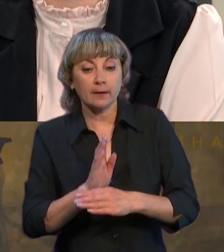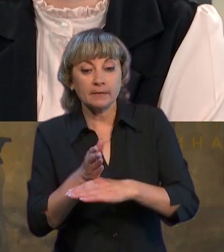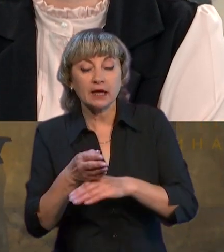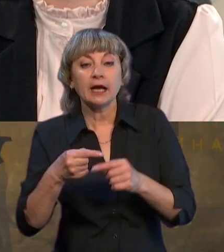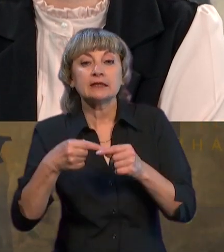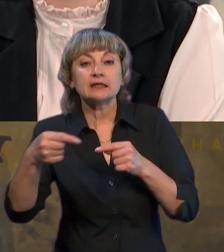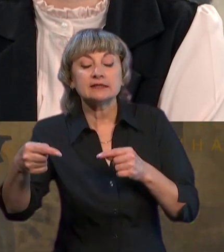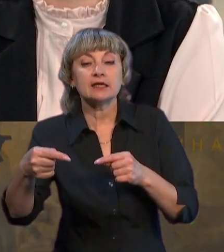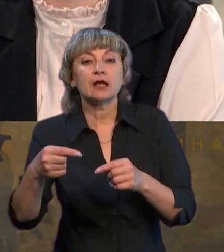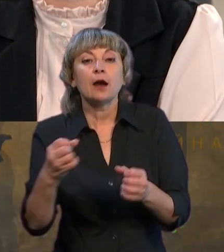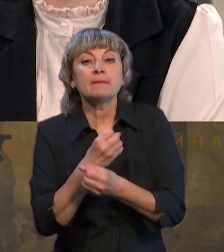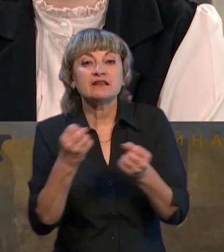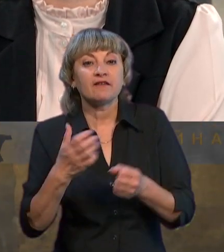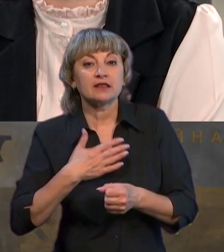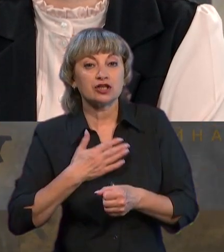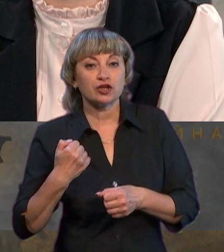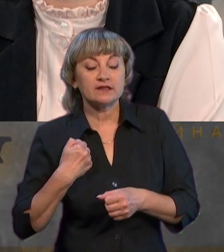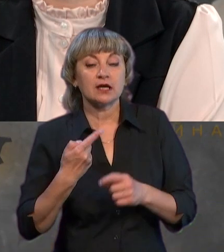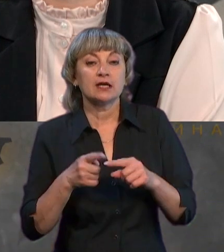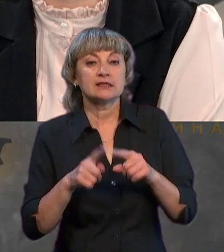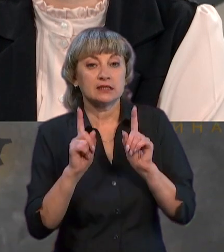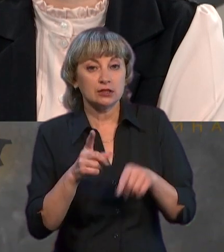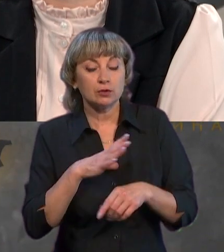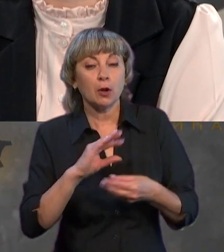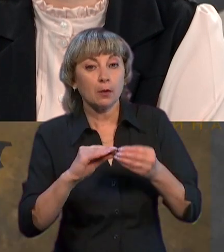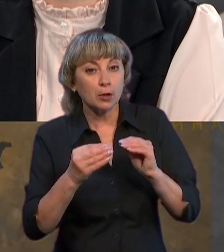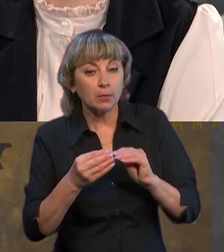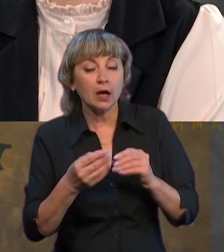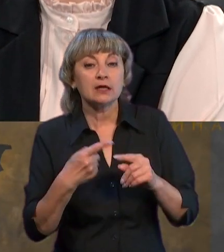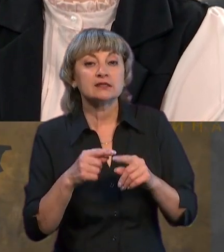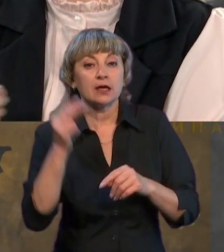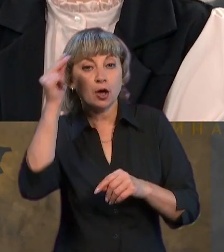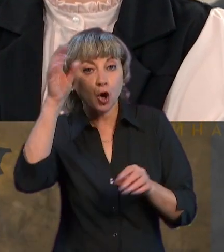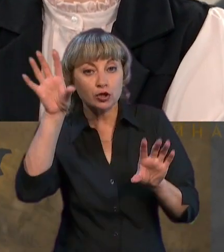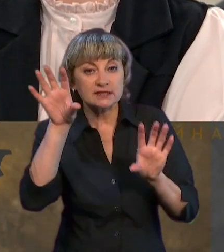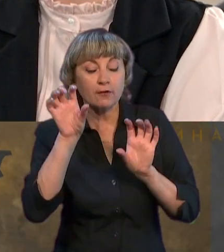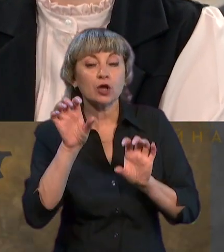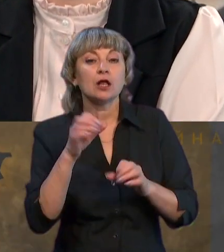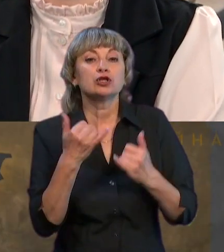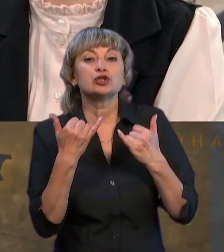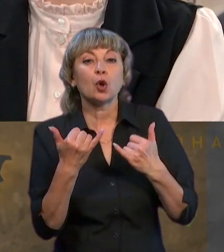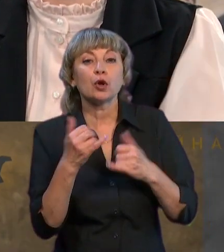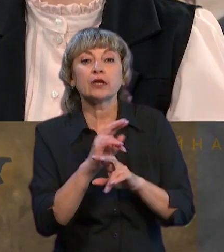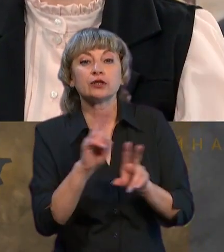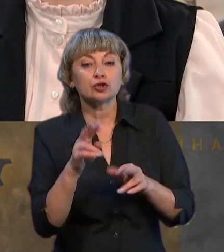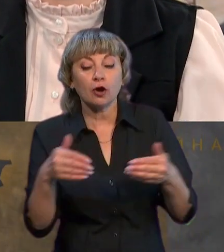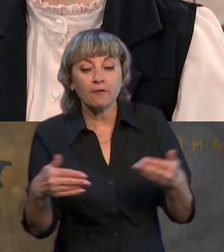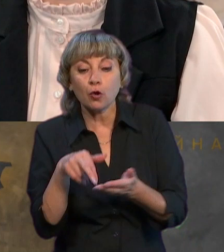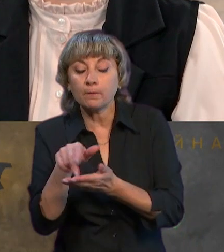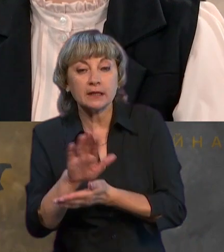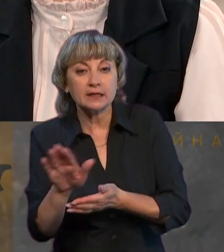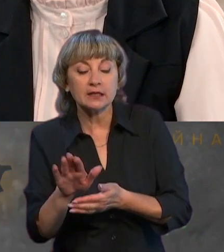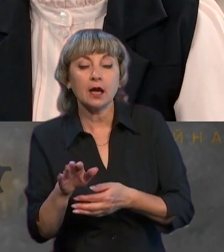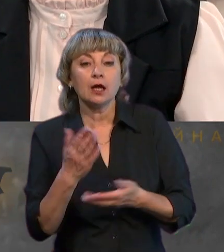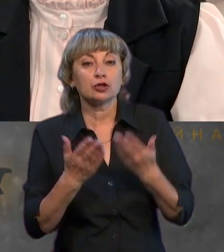підірвати наших військових. Ми це дійсно, це була проблема, це освоїли. І сьогодні ніхто в окопи не йде, бліндажі.